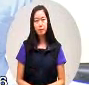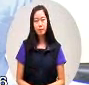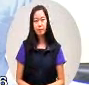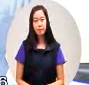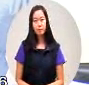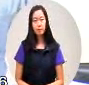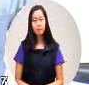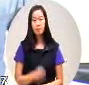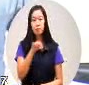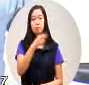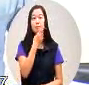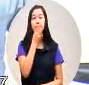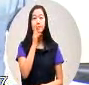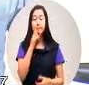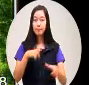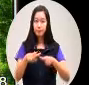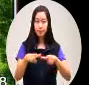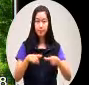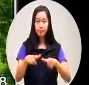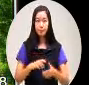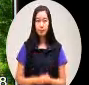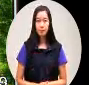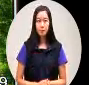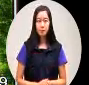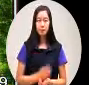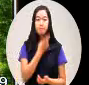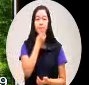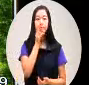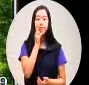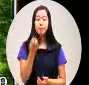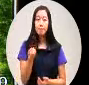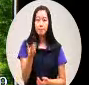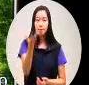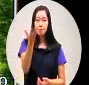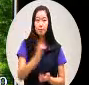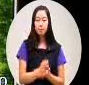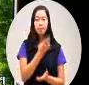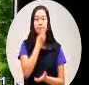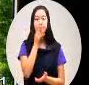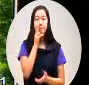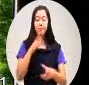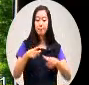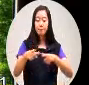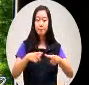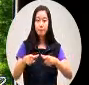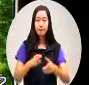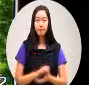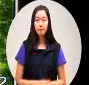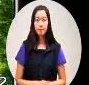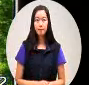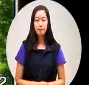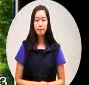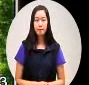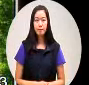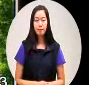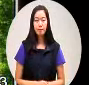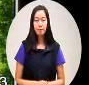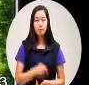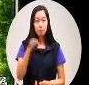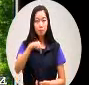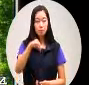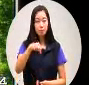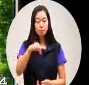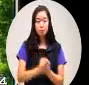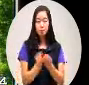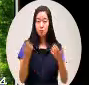这个就是梅子园梅花梅子园那么这个部分呢